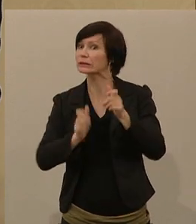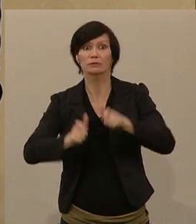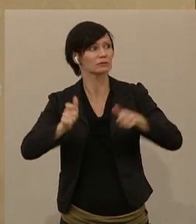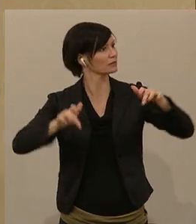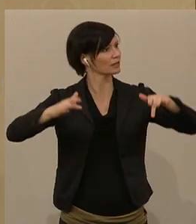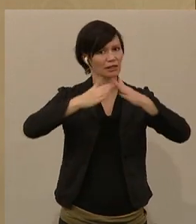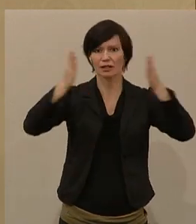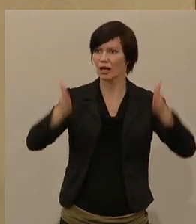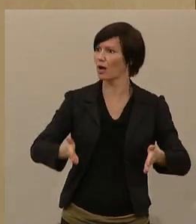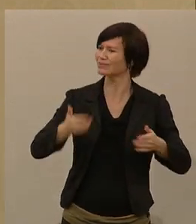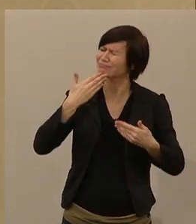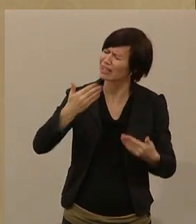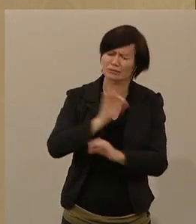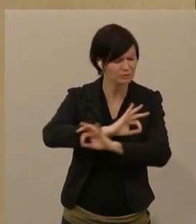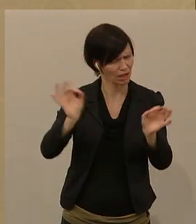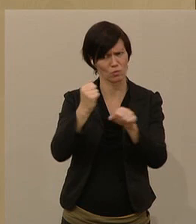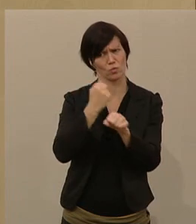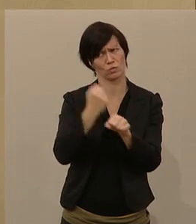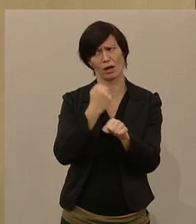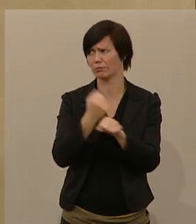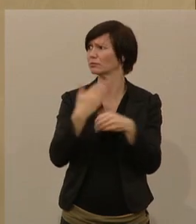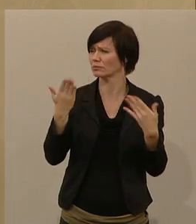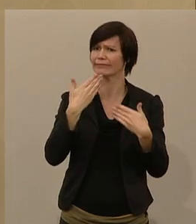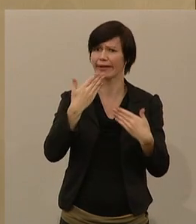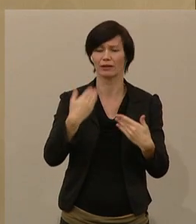sehr, sehr gute Arbeit leisten. Vielen Dank dafür.